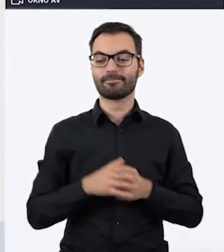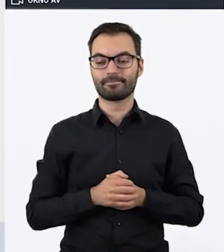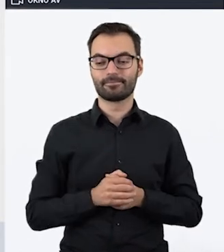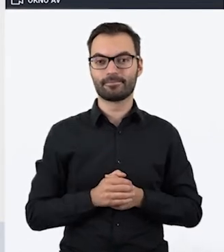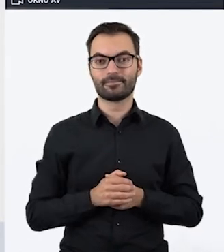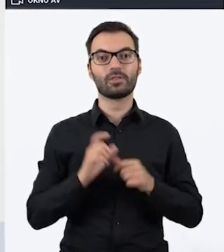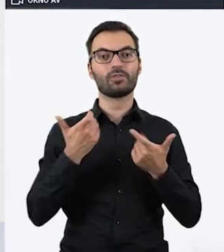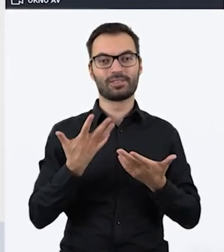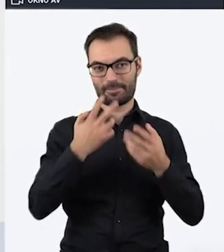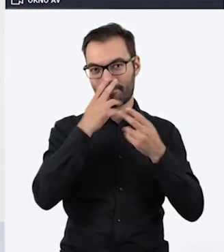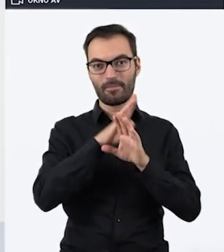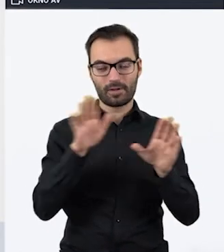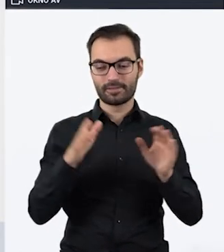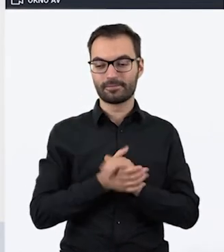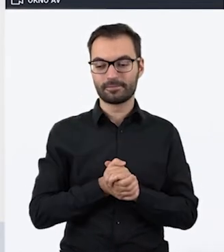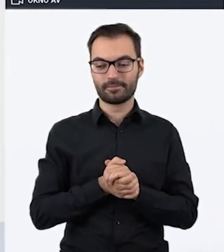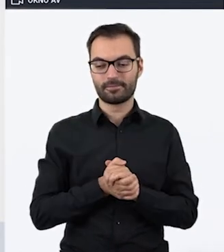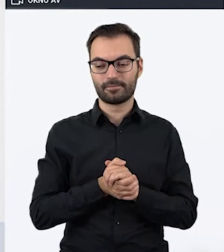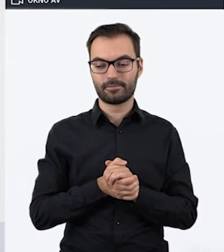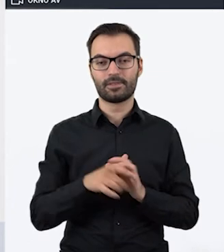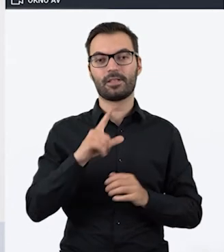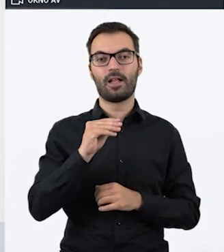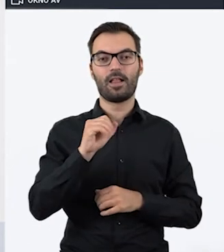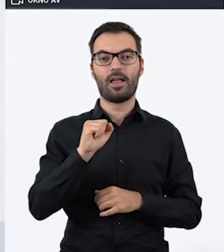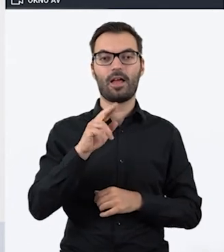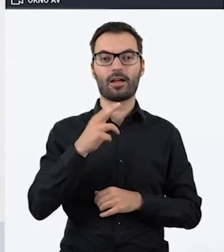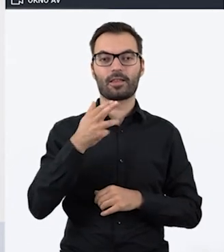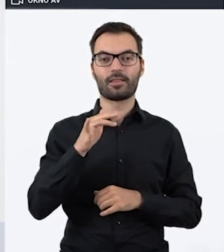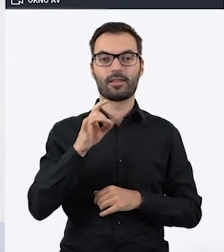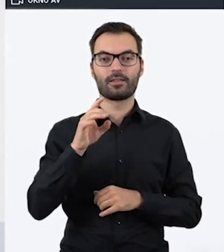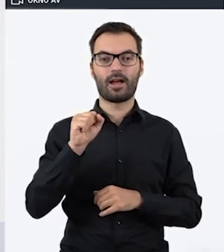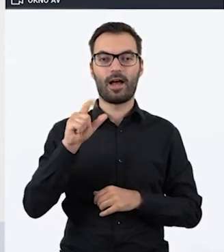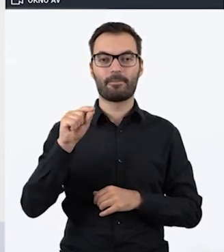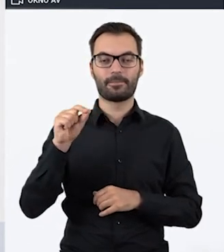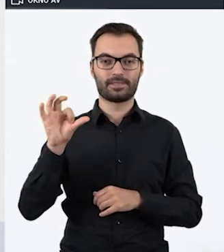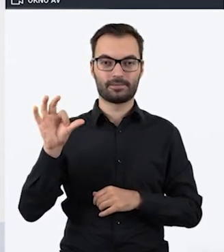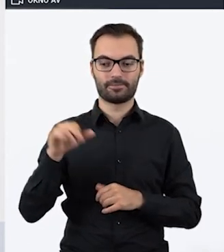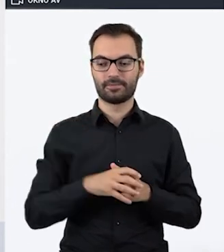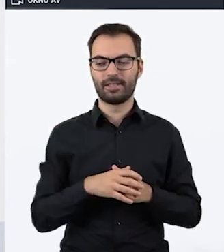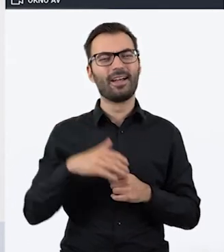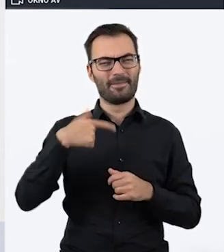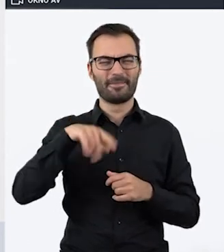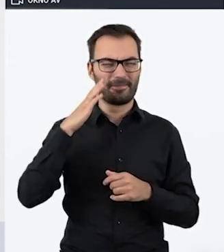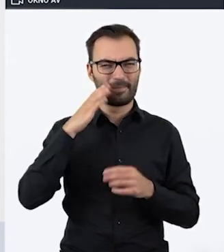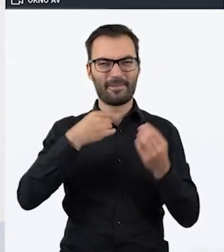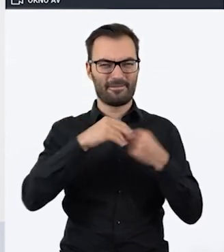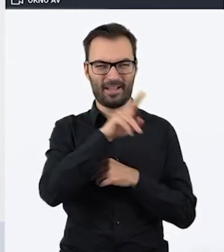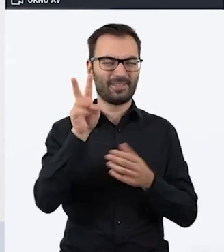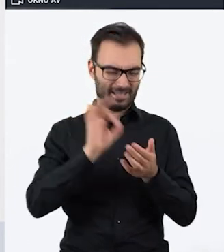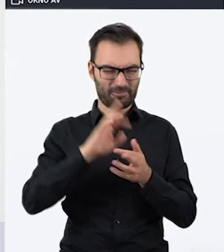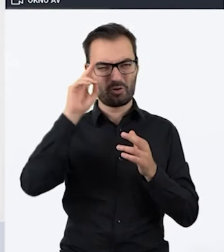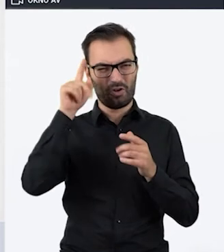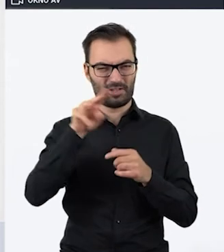narzędziem, jakim chcielibyśmy się podzielić, jest learning apps. Domyślamy się, że większość z Państwa zna